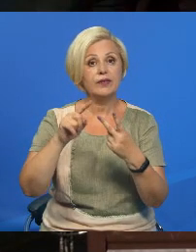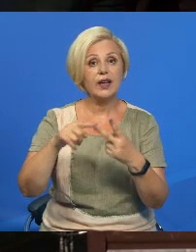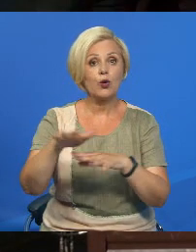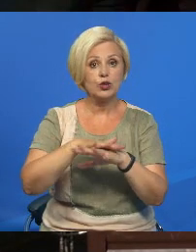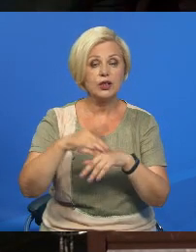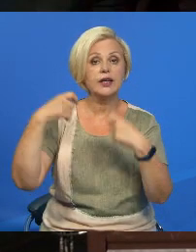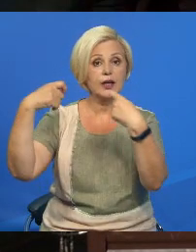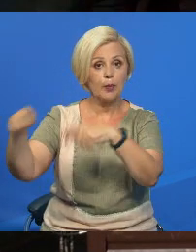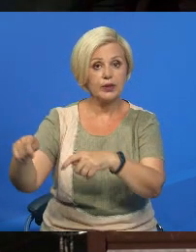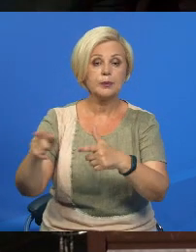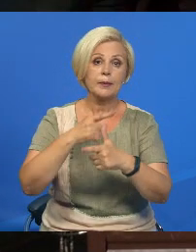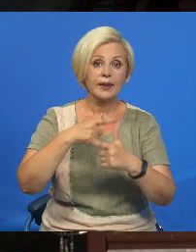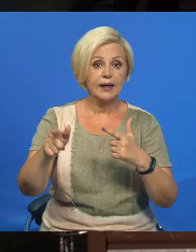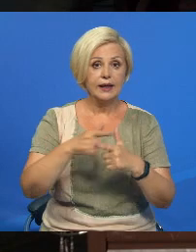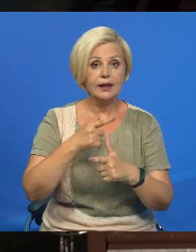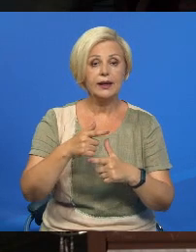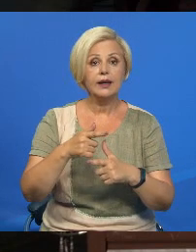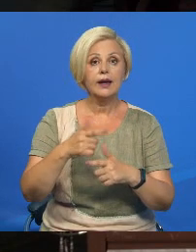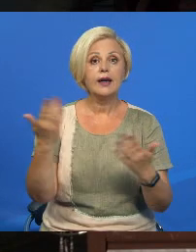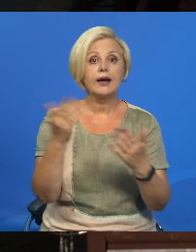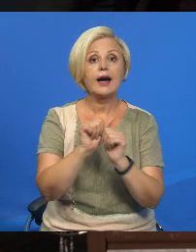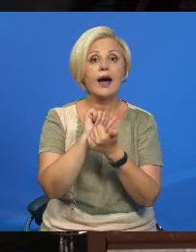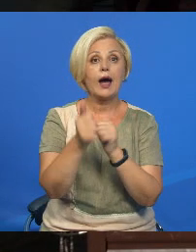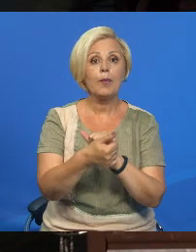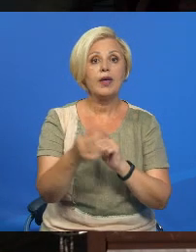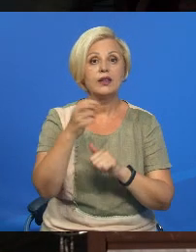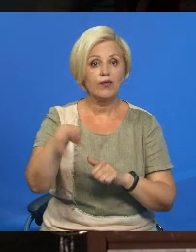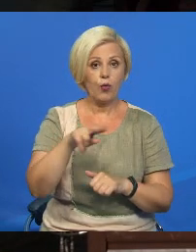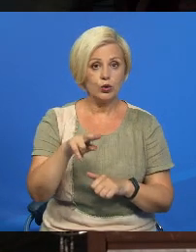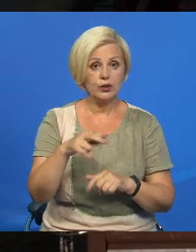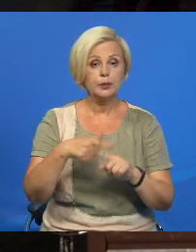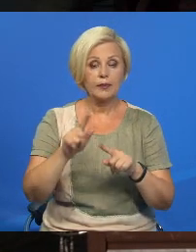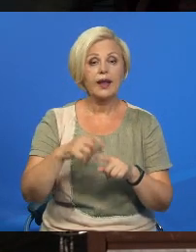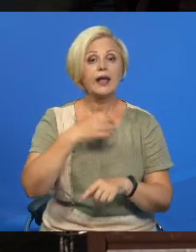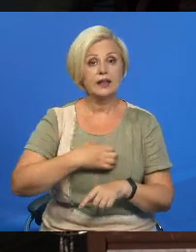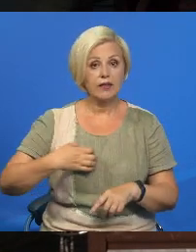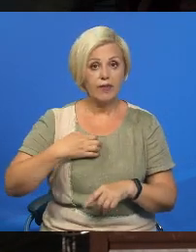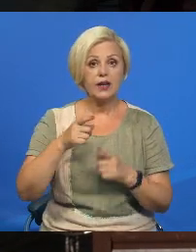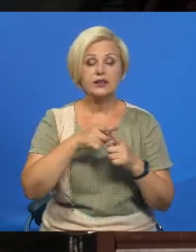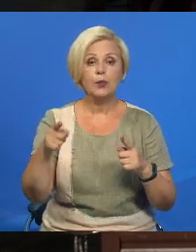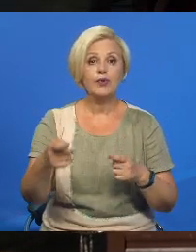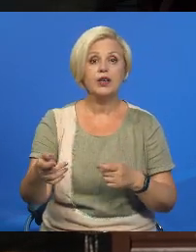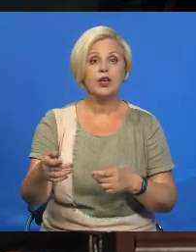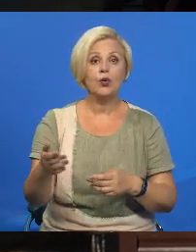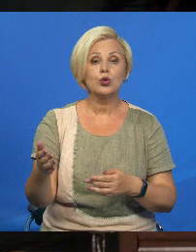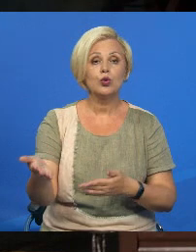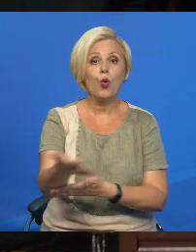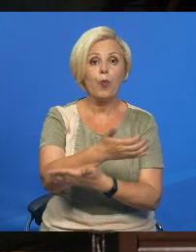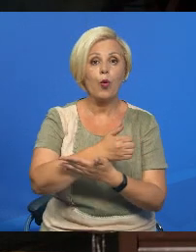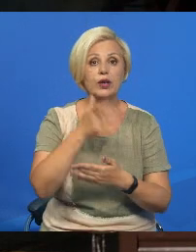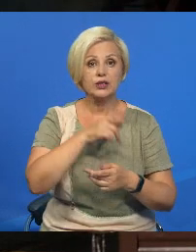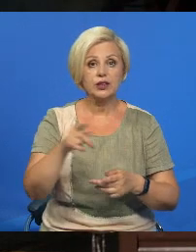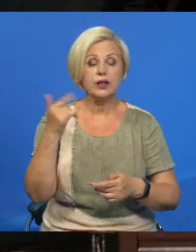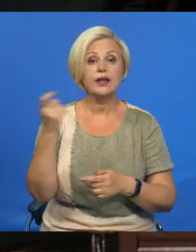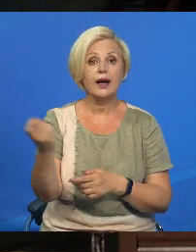перепродажа, либо же идет как обменный фонд. Это очень важно в период уборочных работ, когда хозяйство,